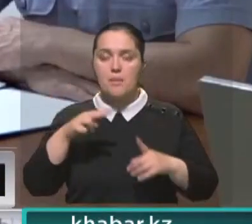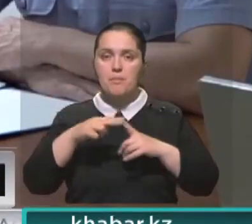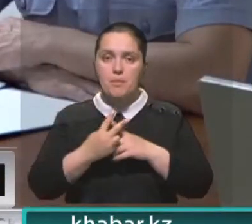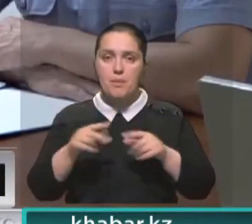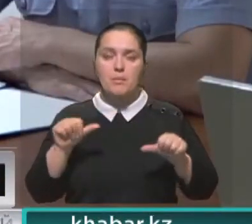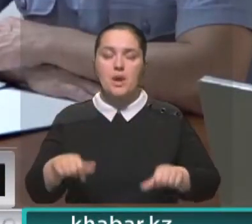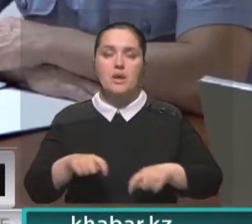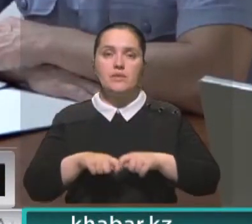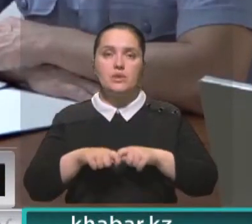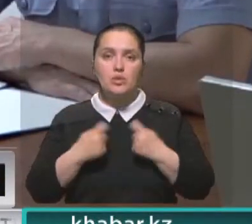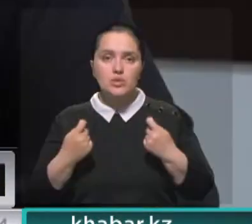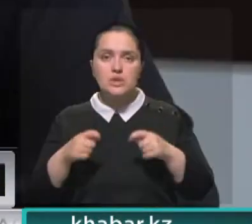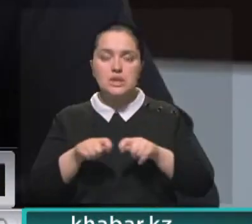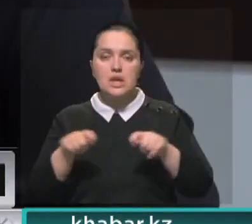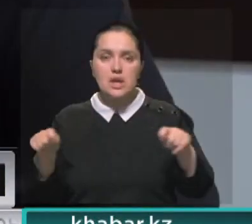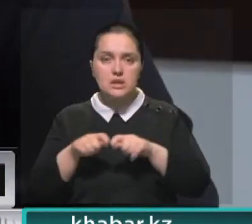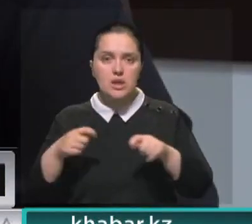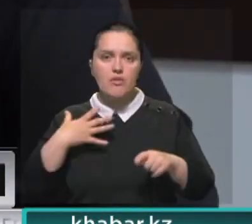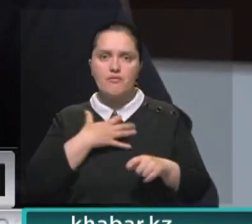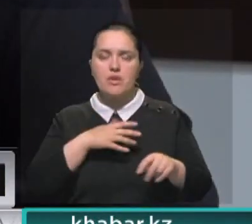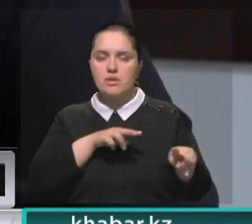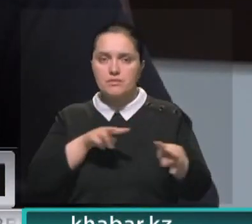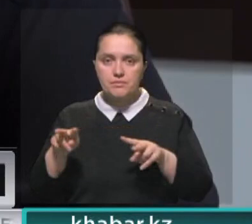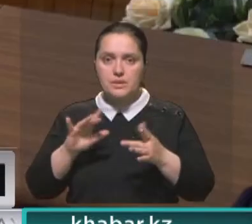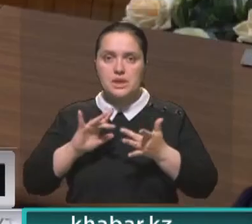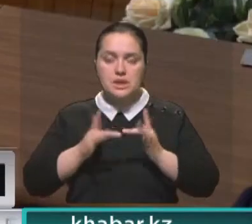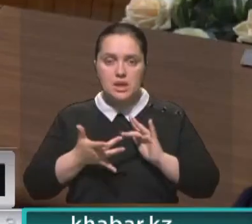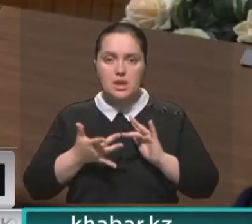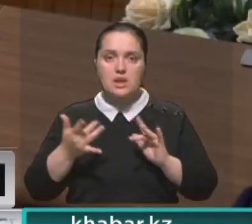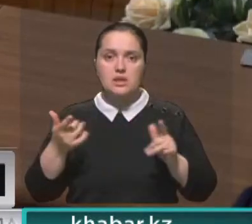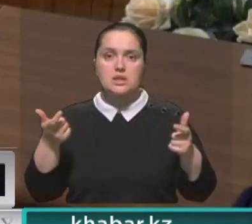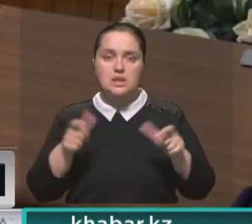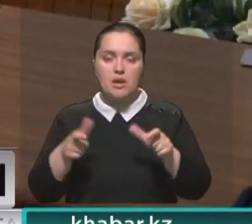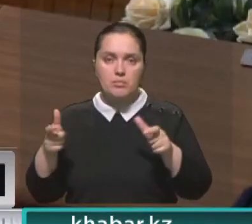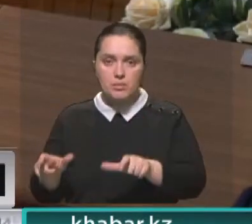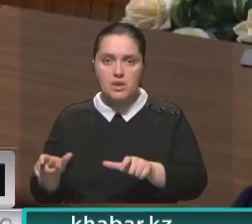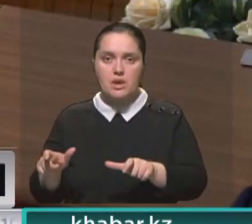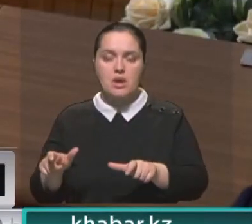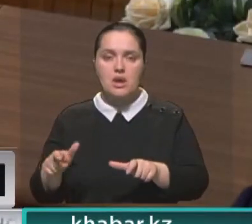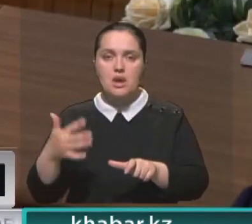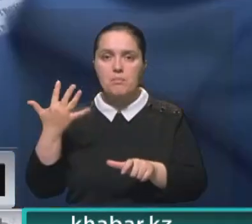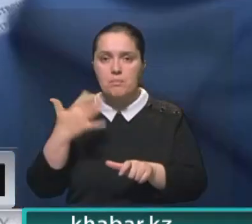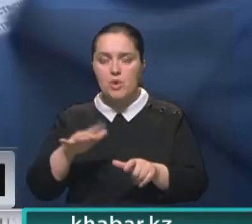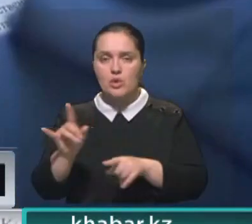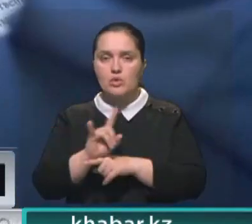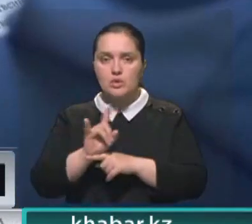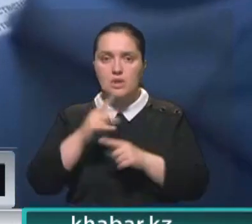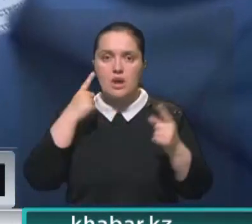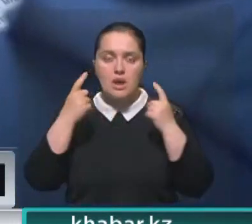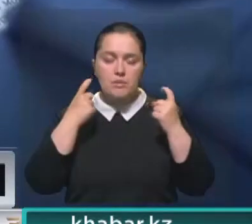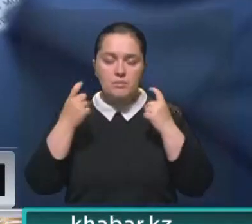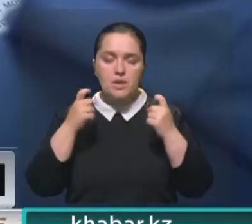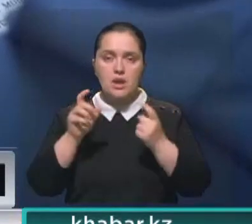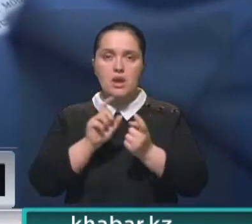правонарушений удалось раскрыть. Важную роль сыграл мониторинг интернет-ресурсов, где заблокировали около полусотни ложных объявлений. Но бороться с